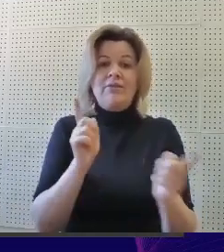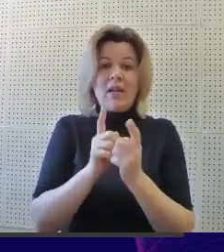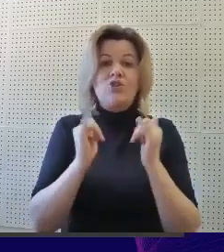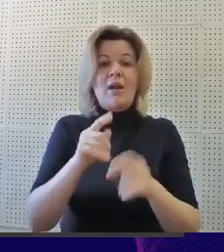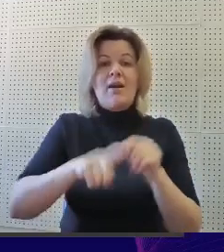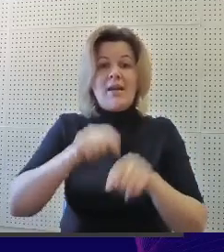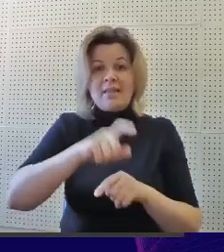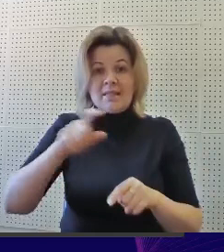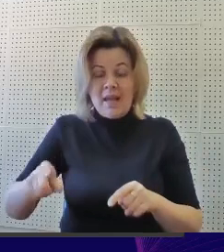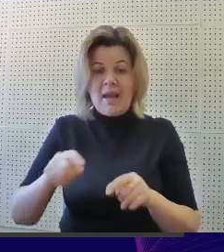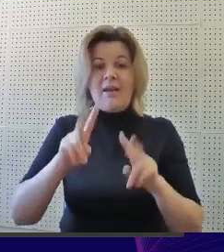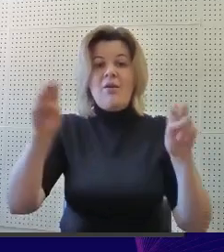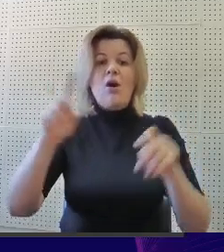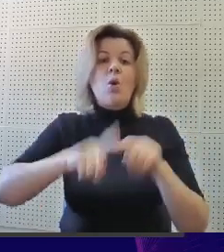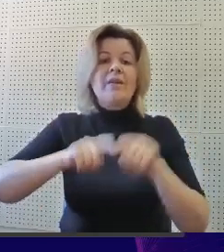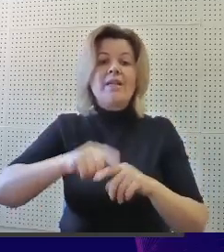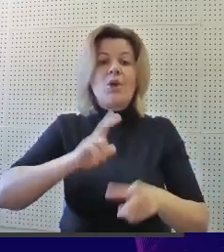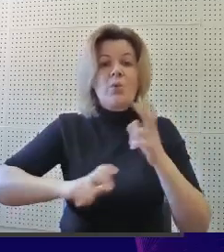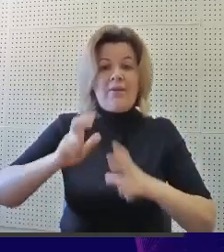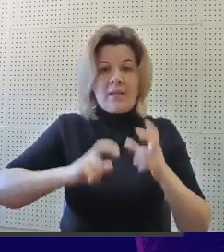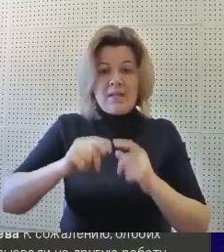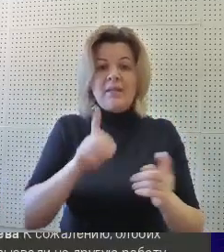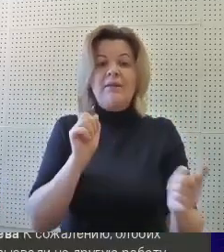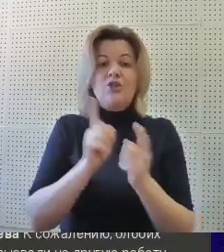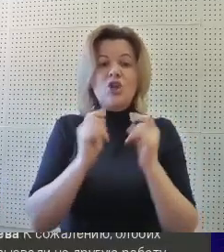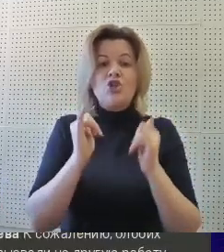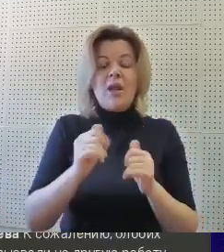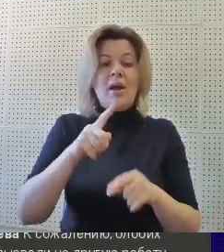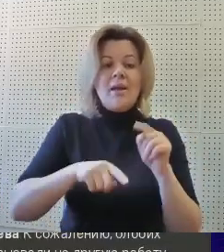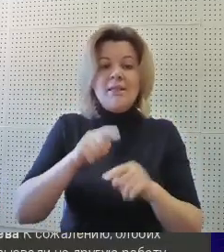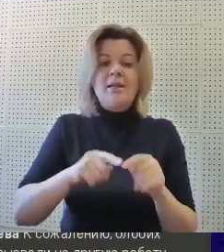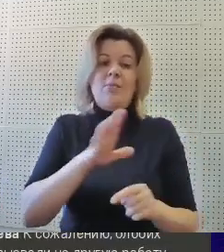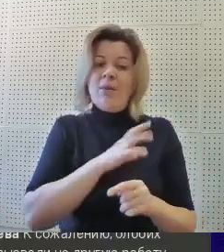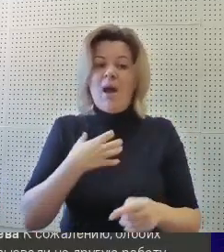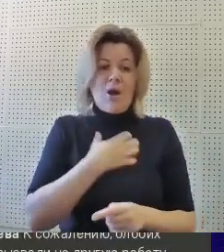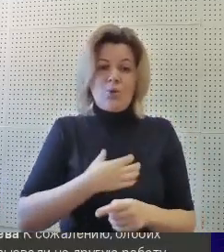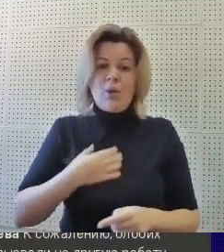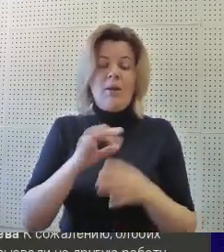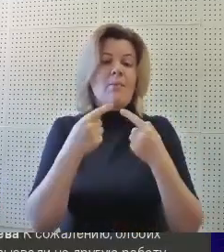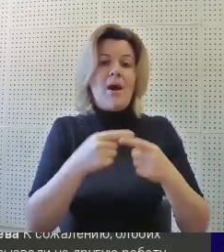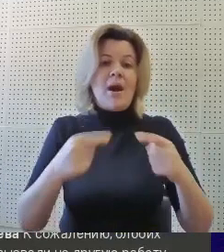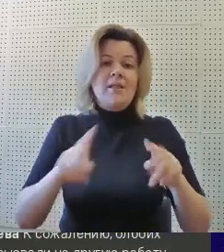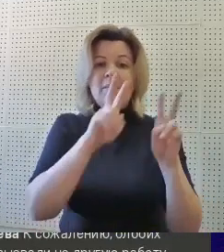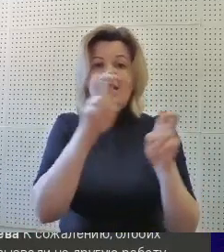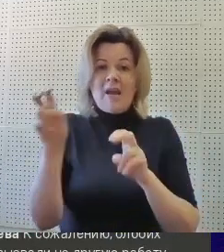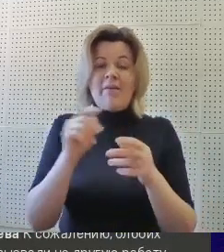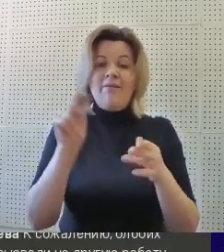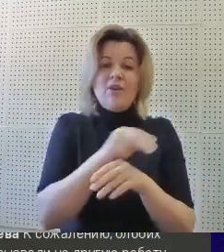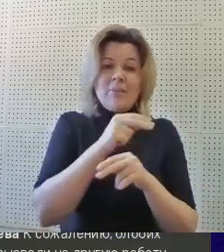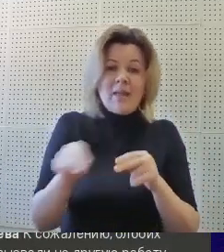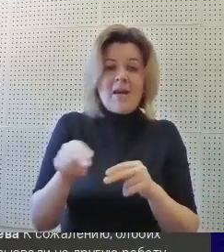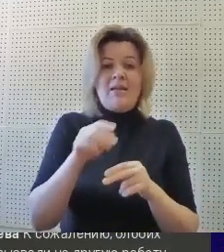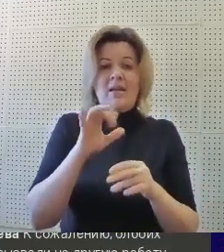родителей в рамках родительского университета. Встречи для родителей были актуальны по разным темам воспитания и